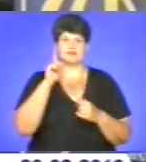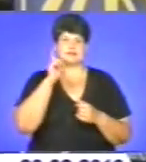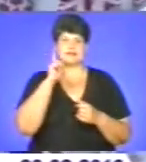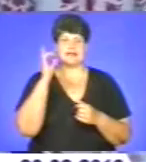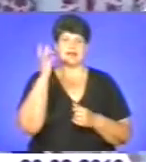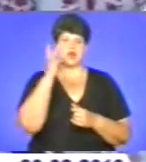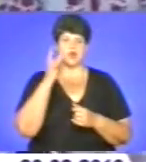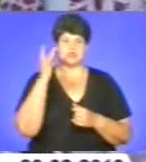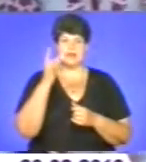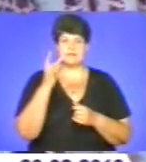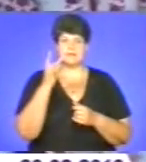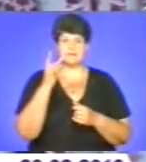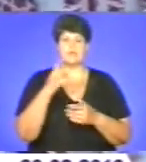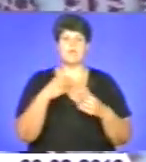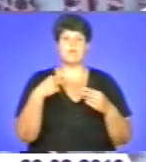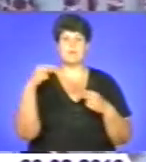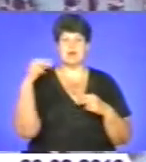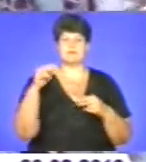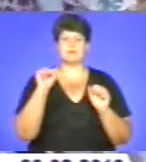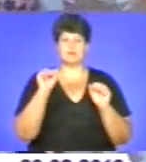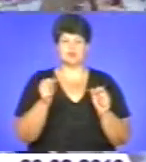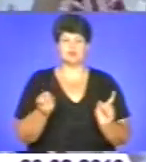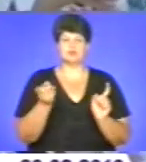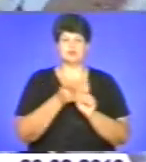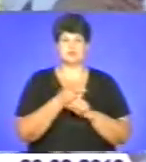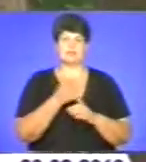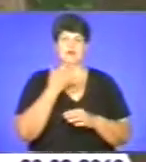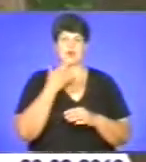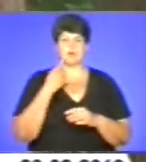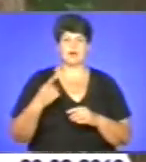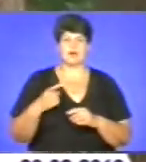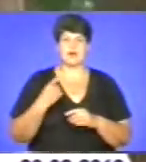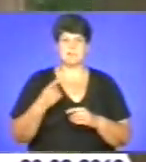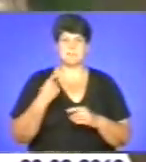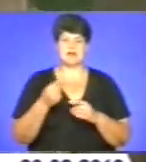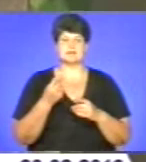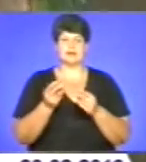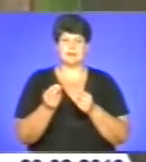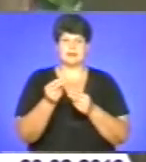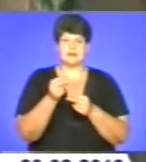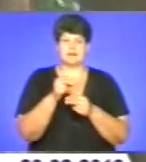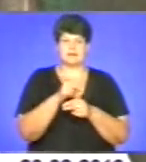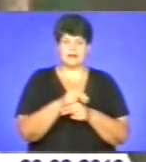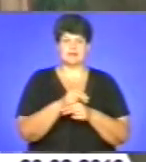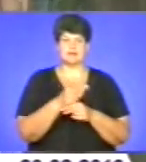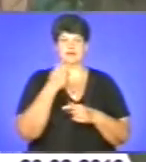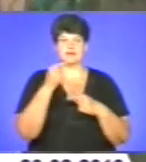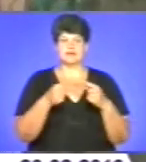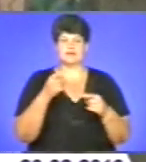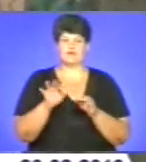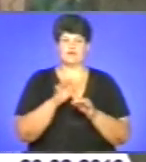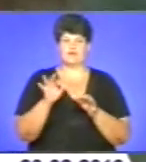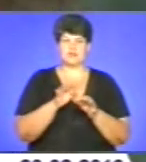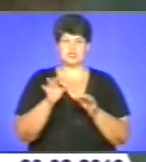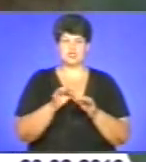рожевий. У перервах гості мали змогу долучитись до народних ремесел. Майстер-класи зліплення вореників, традиційної української вишивки